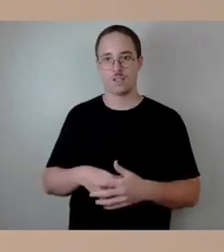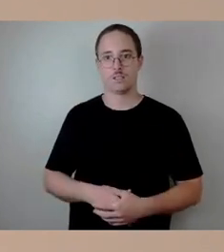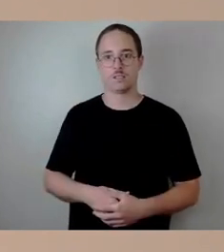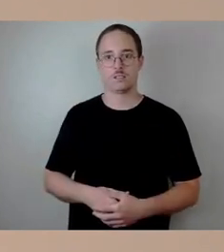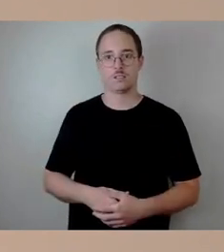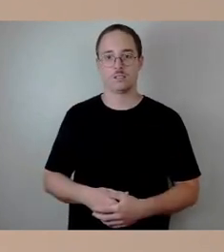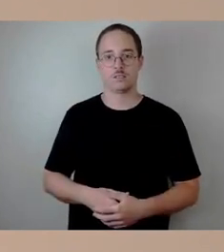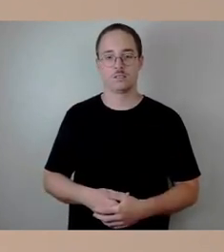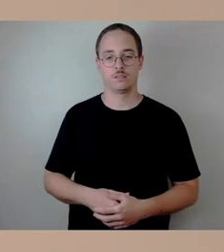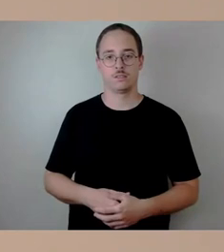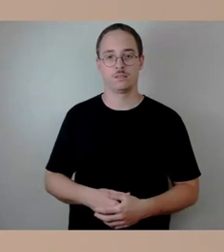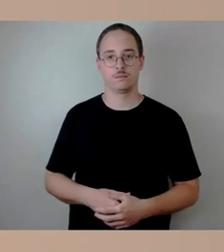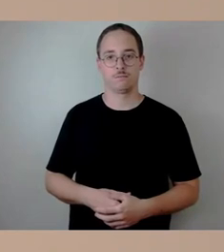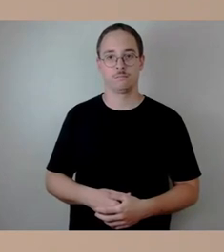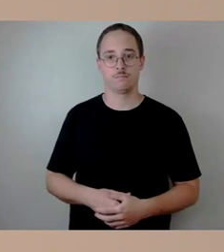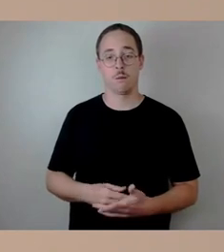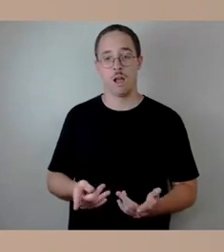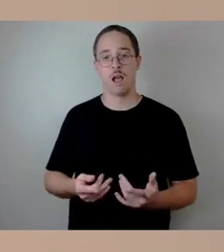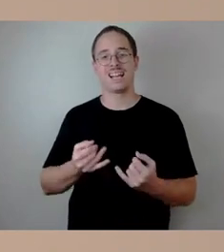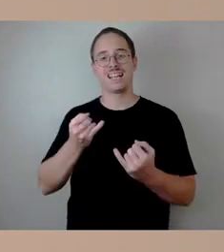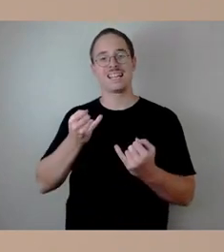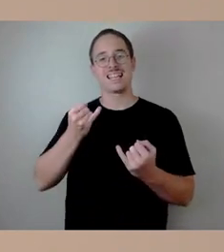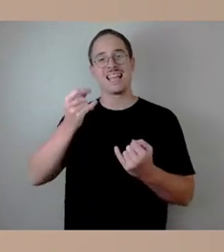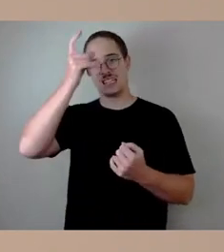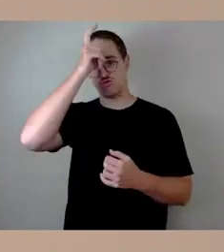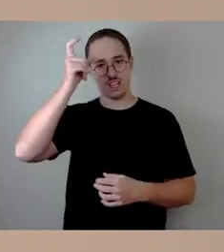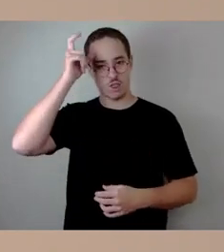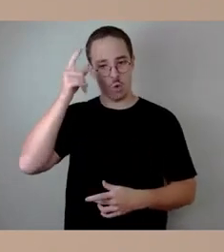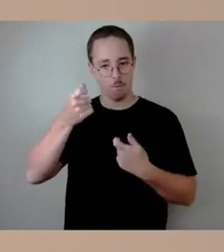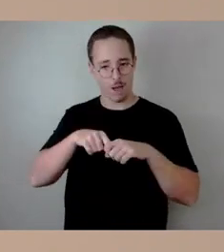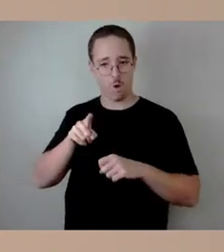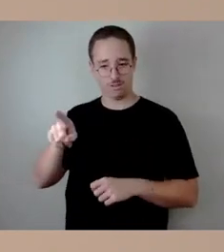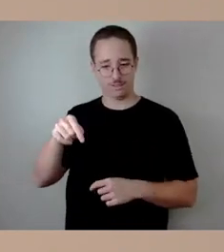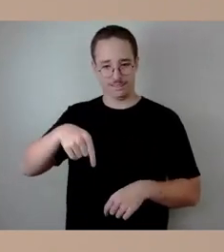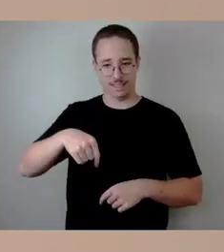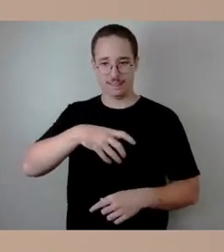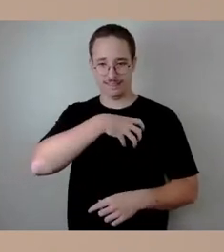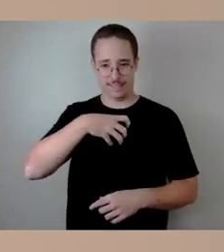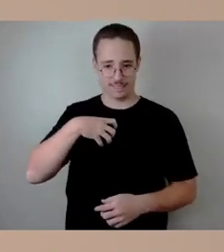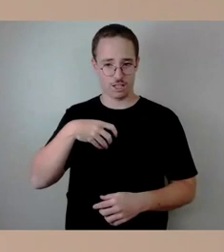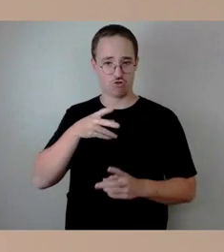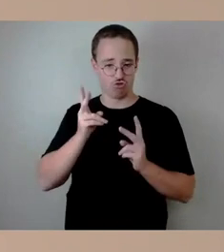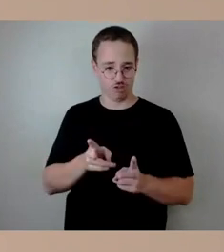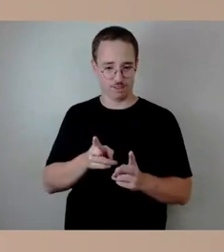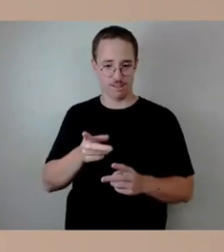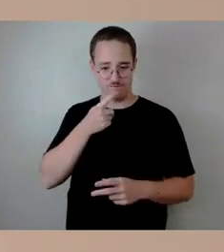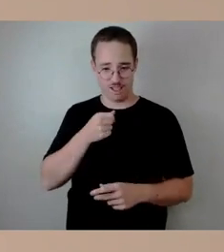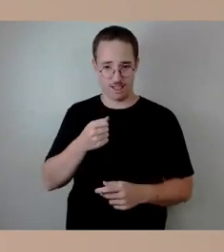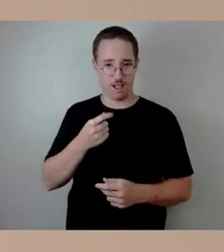also den Teil sozusagen, den die Landeshauptstadt zu tragen hat, ist ein Investitionsvolumen von über 100 Millionen.